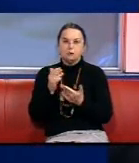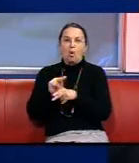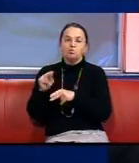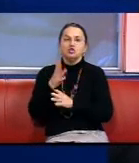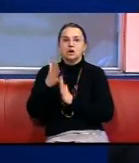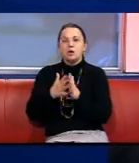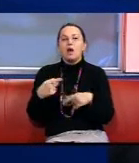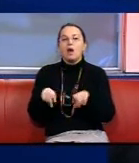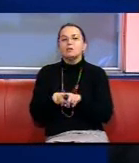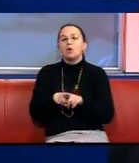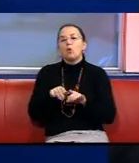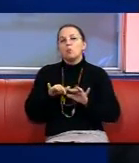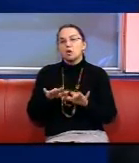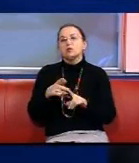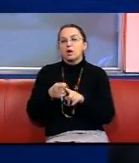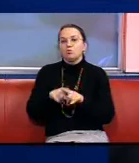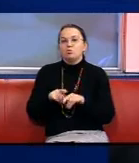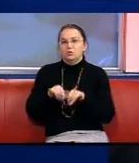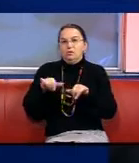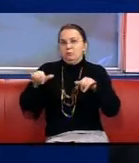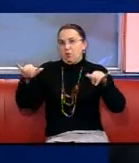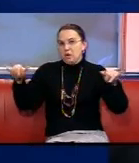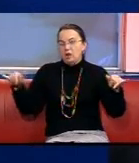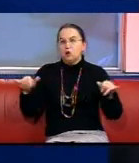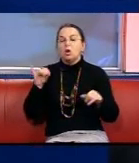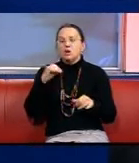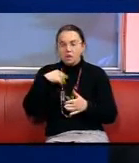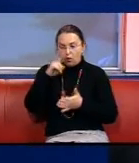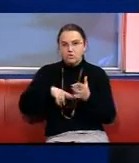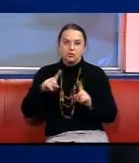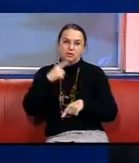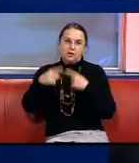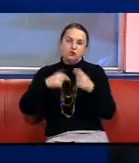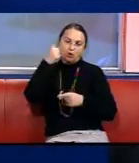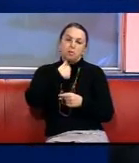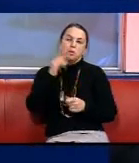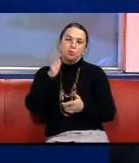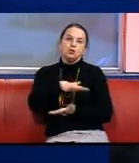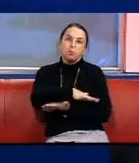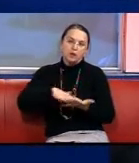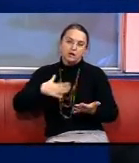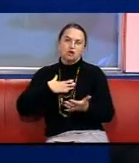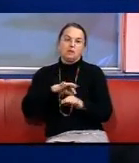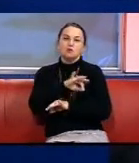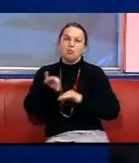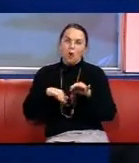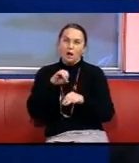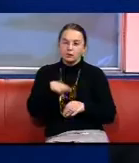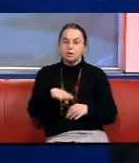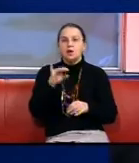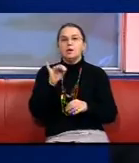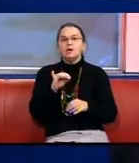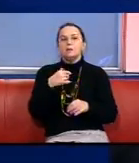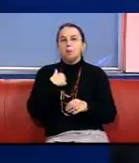це такий процес, який набирає обороти і я уверена, що в следующем року ми будемо продовжувати наш проєкт І, в общем,